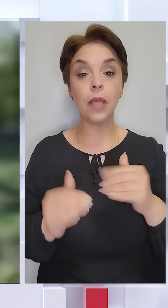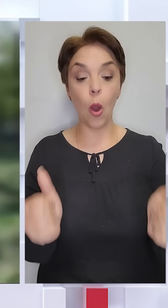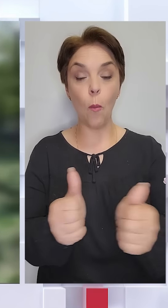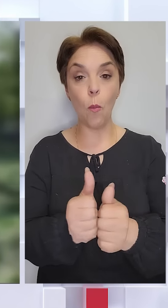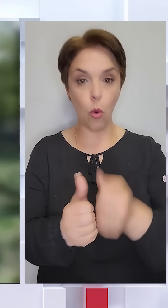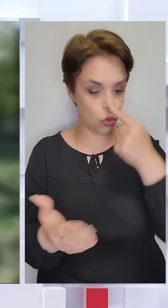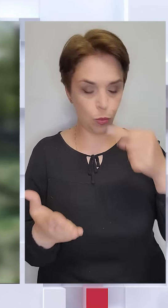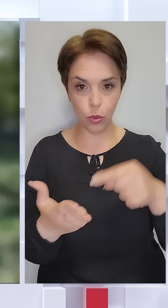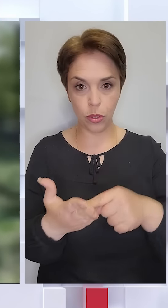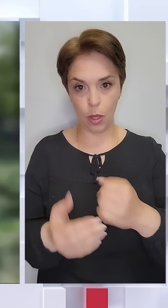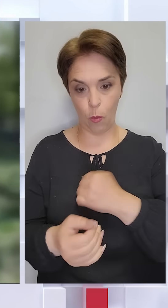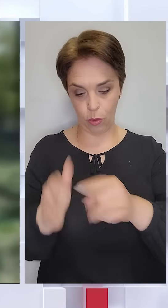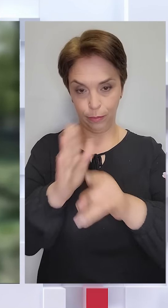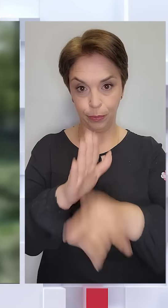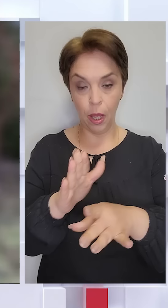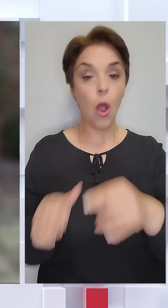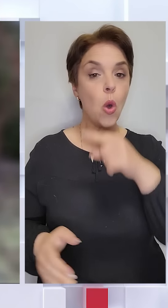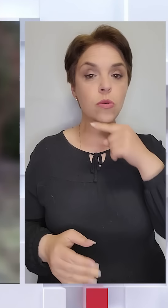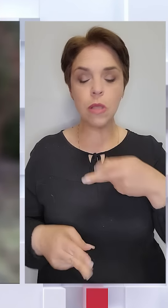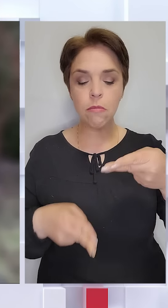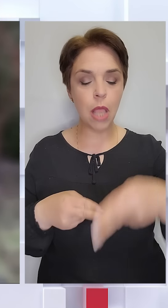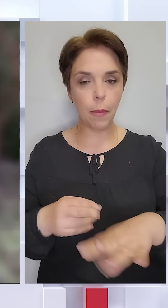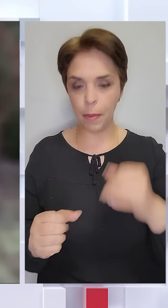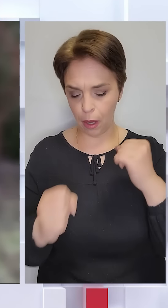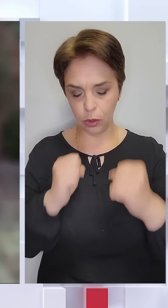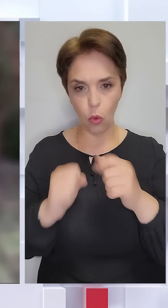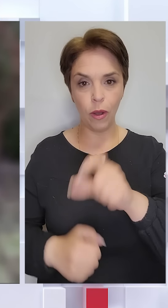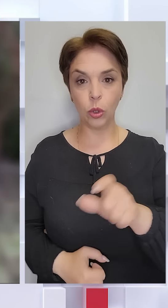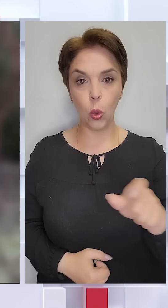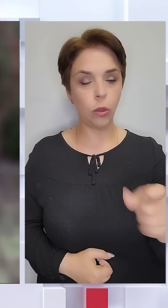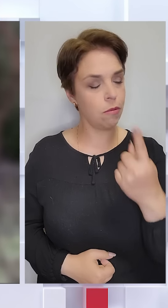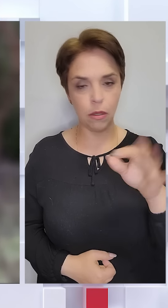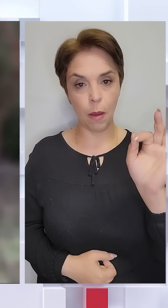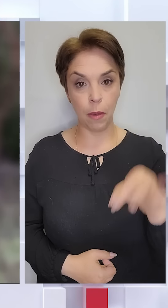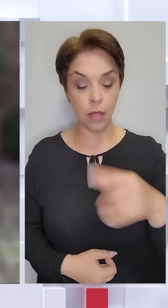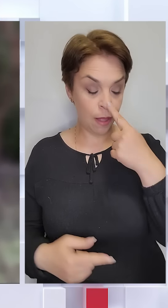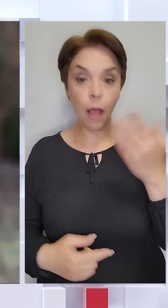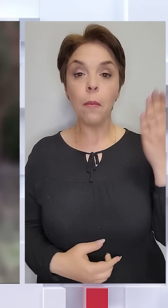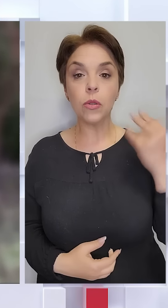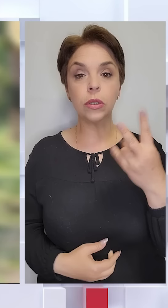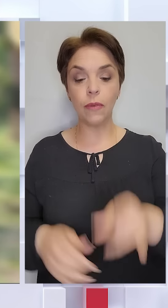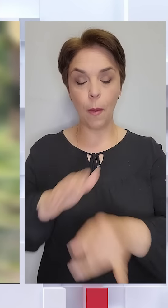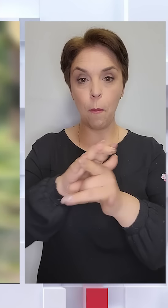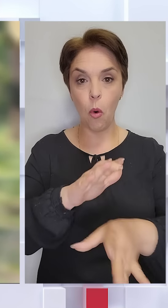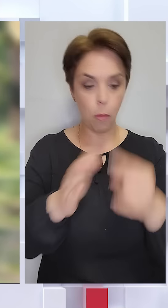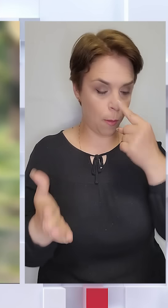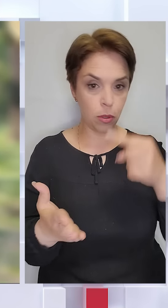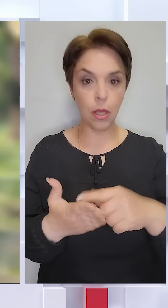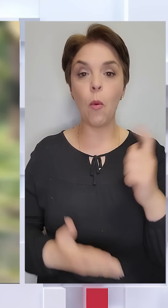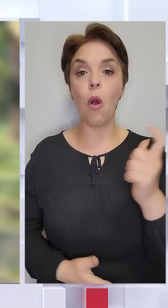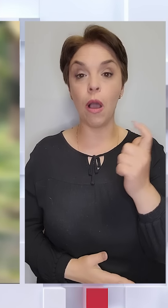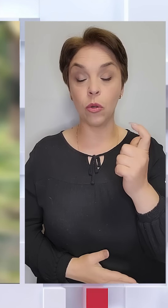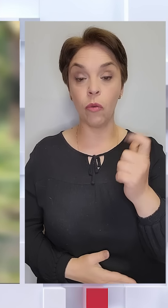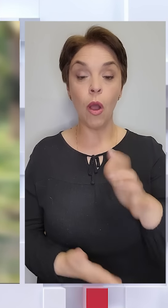поцілили ворожі боєприпаси. Росіяни не припиняють атакувати людей ні на мить. Напередодні дві авіабомби поцілили по Харкову.